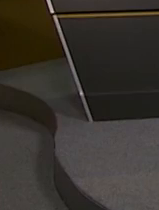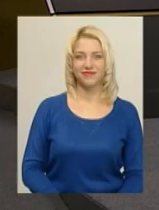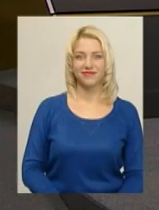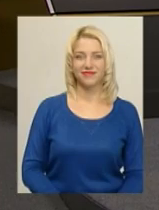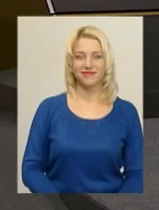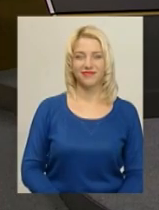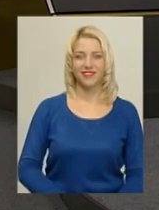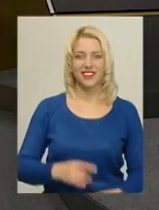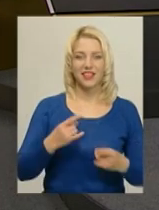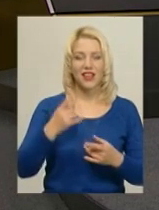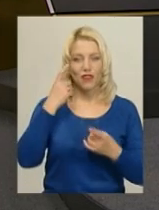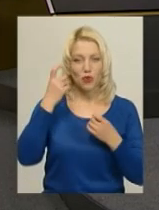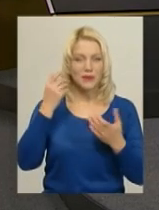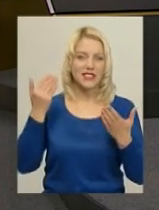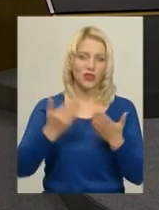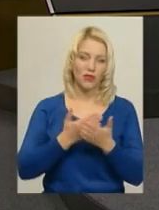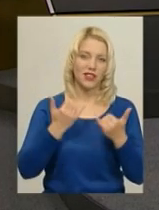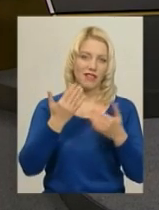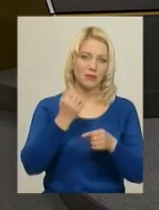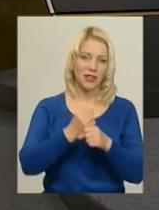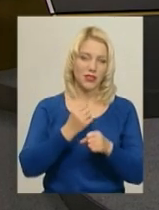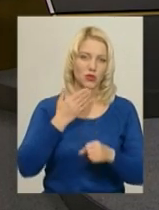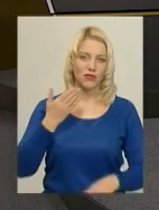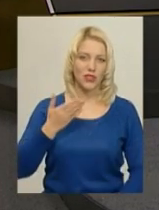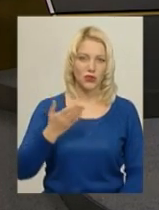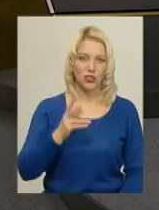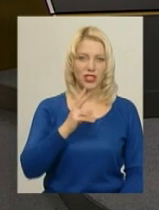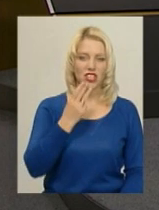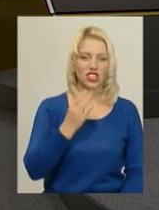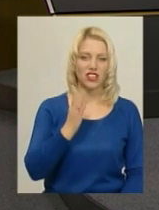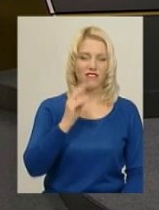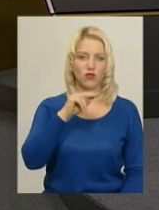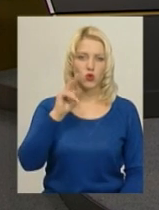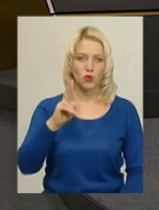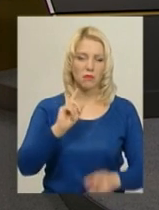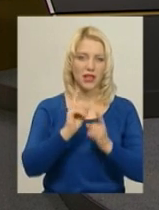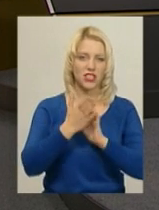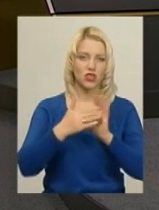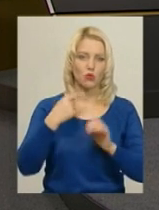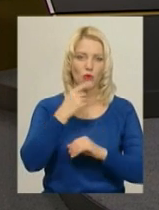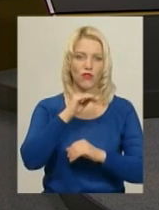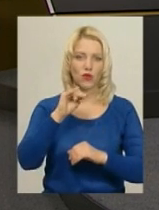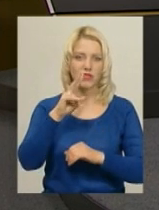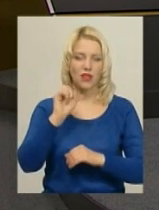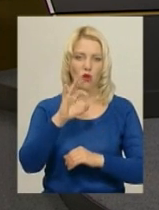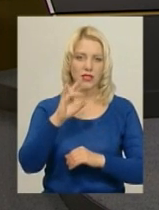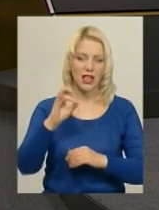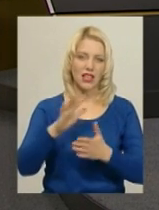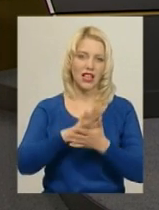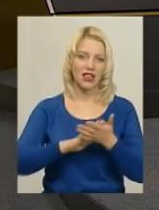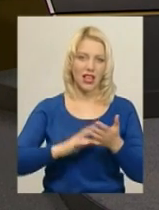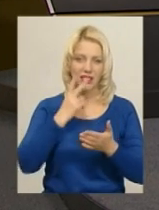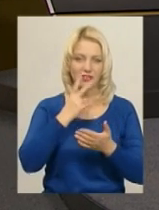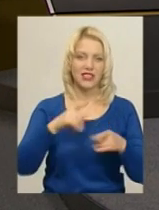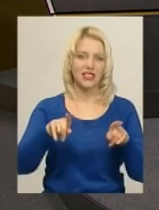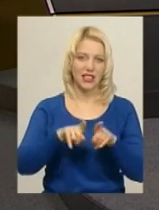В ефірі інформаційний випуск новин. Для вас у студії працює ведуча Катерина Шевчук. На жестову мову перекладає Оксана Фіновська. Далі у